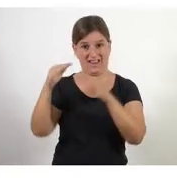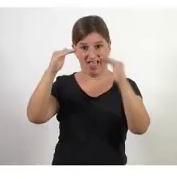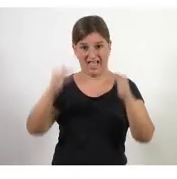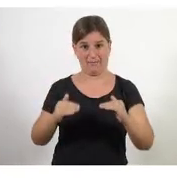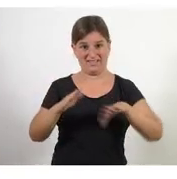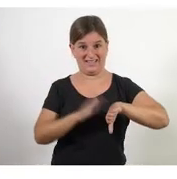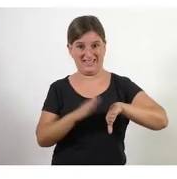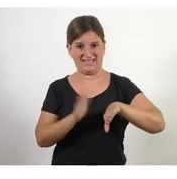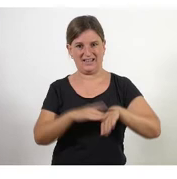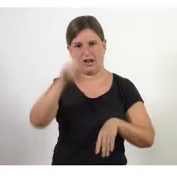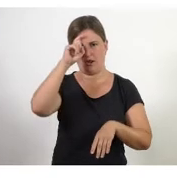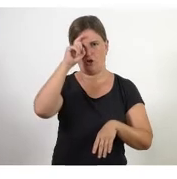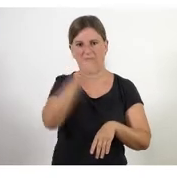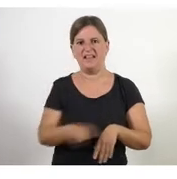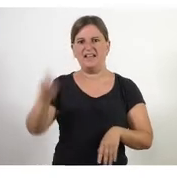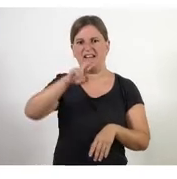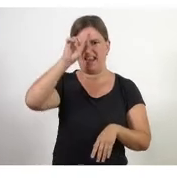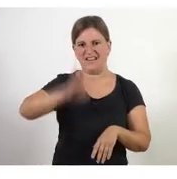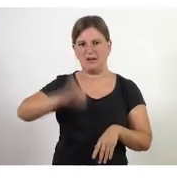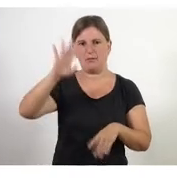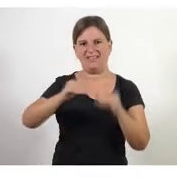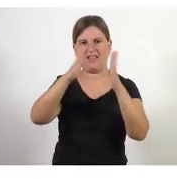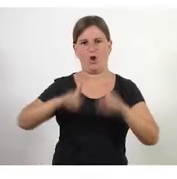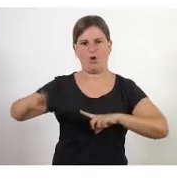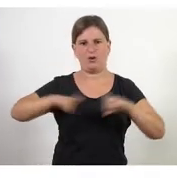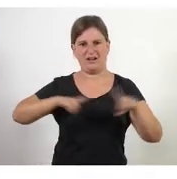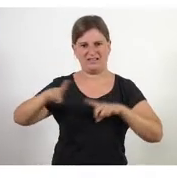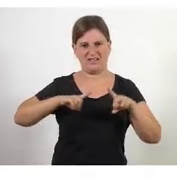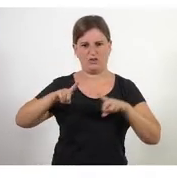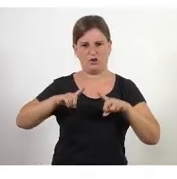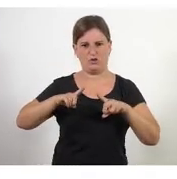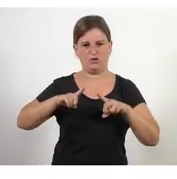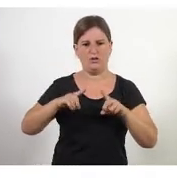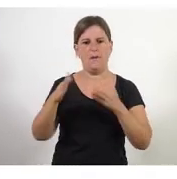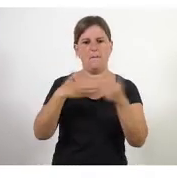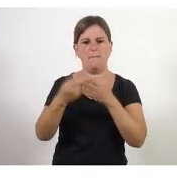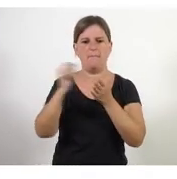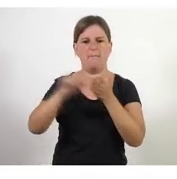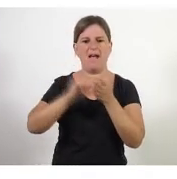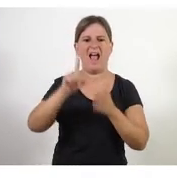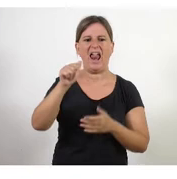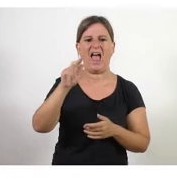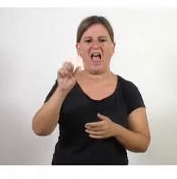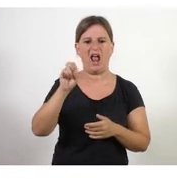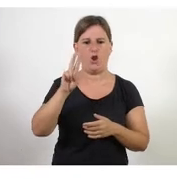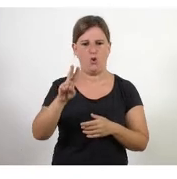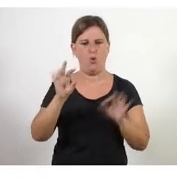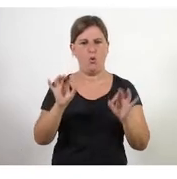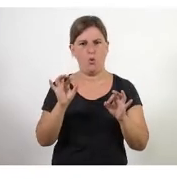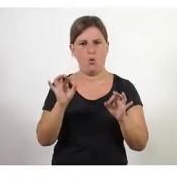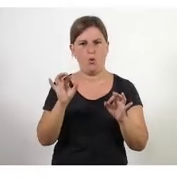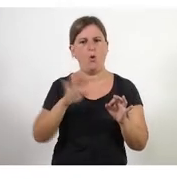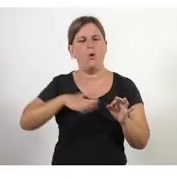'esquerra, es diu Reinventar les organitzacions, els del Frederic Lallou. I és un llibre que us pot donar aquesta